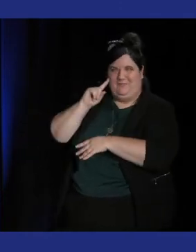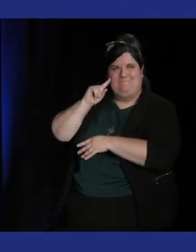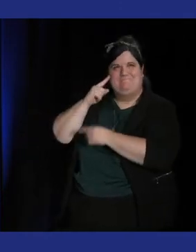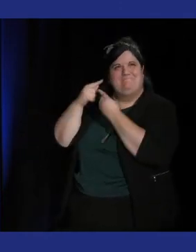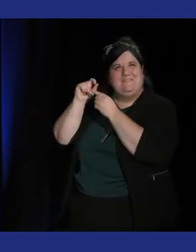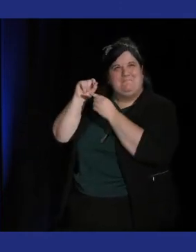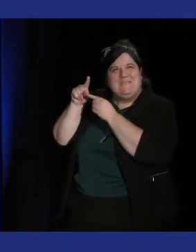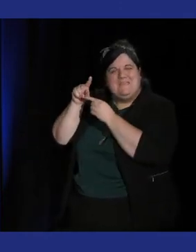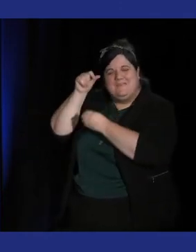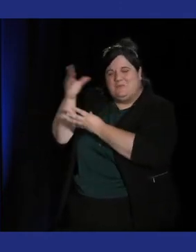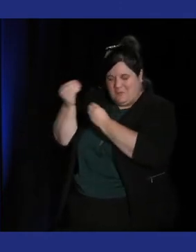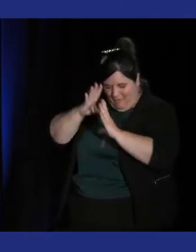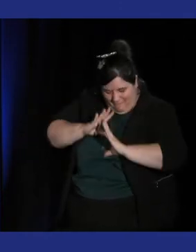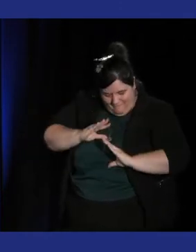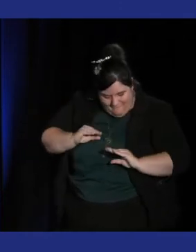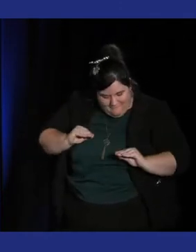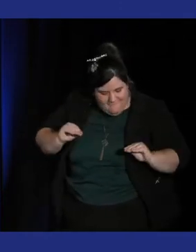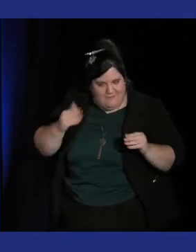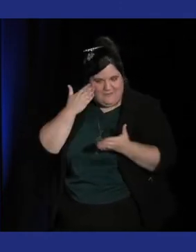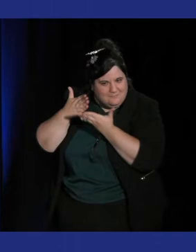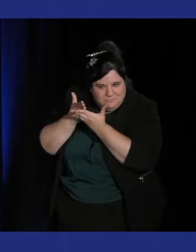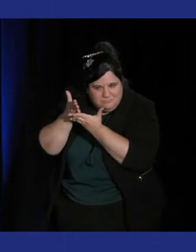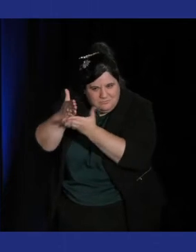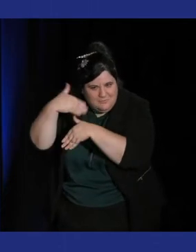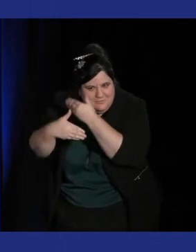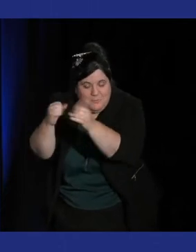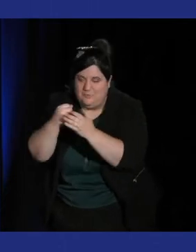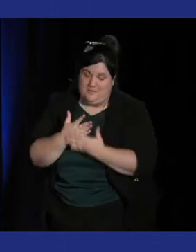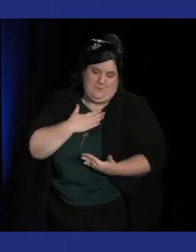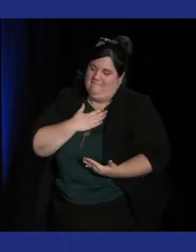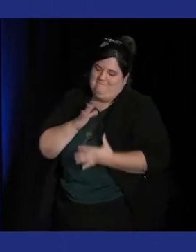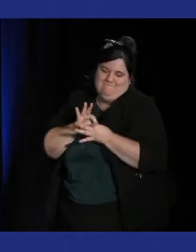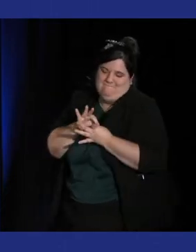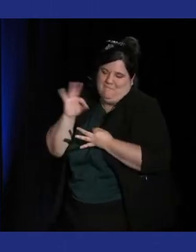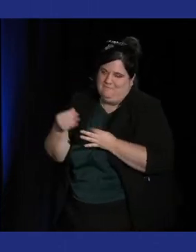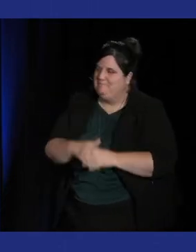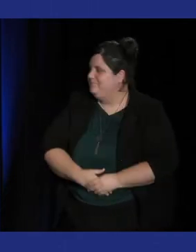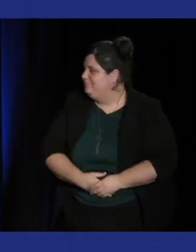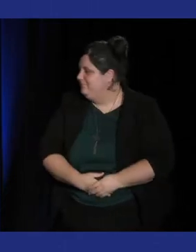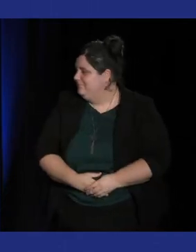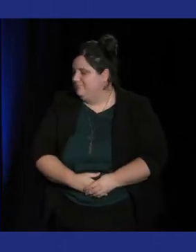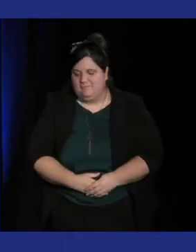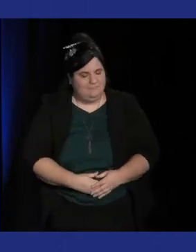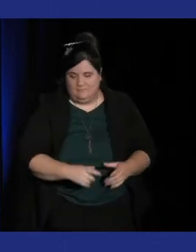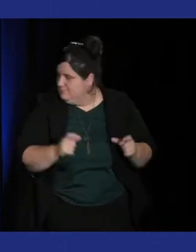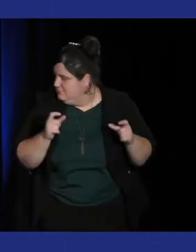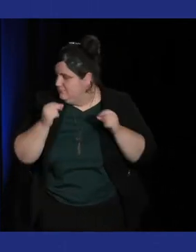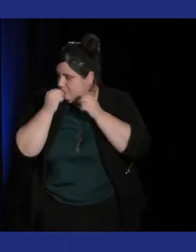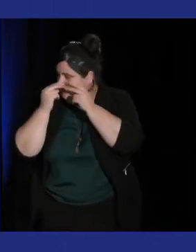là ce petit gimmick qui nous rassure et que moi du coup je suis assez assez assez attaché. Il y a pas mal de choses aussi qui